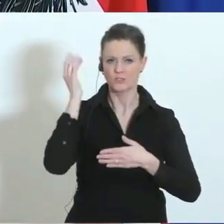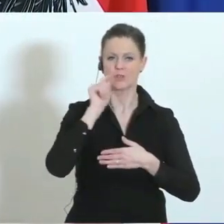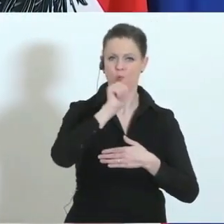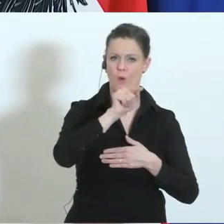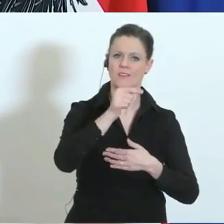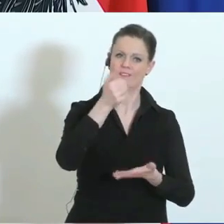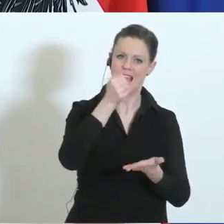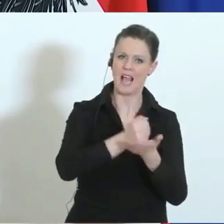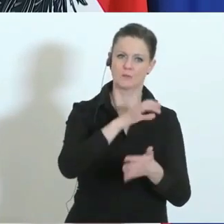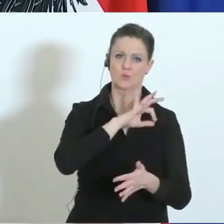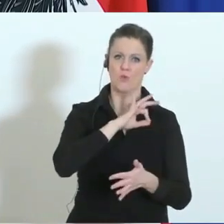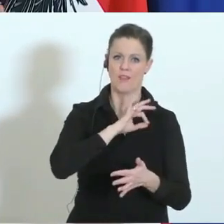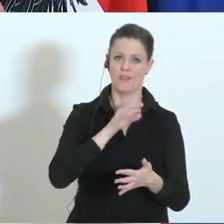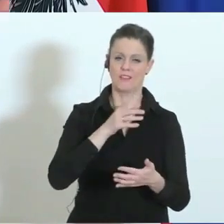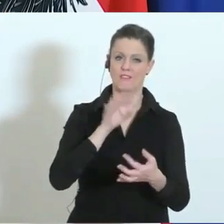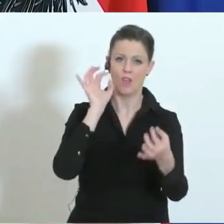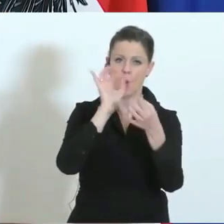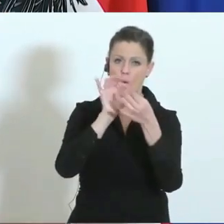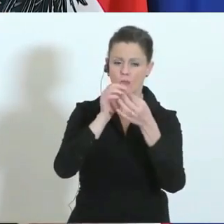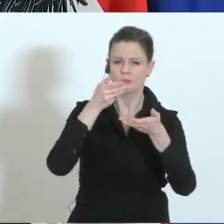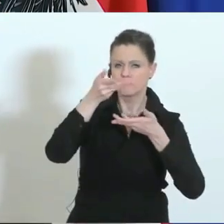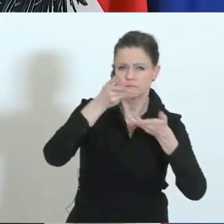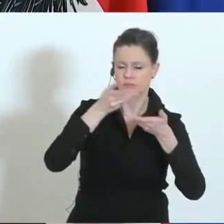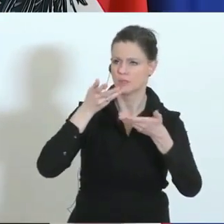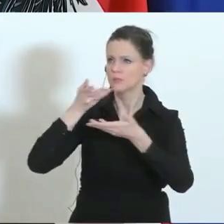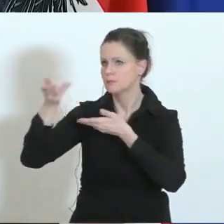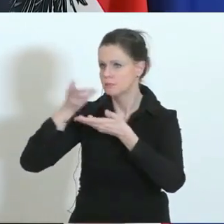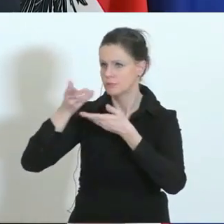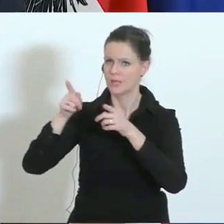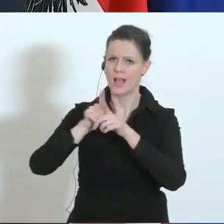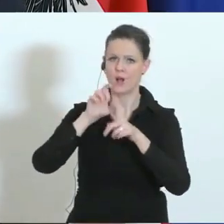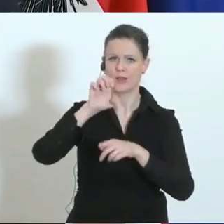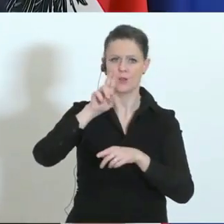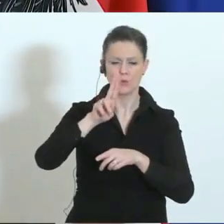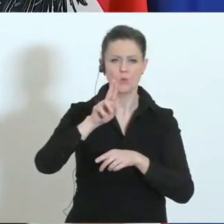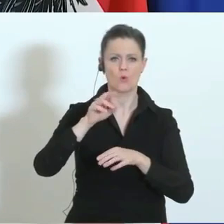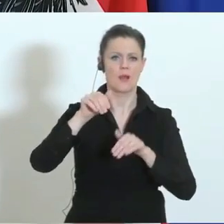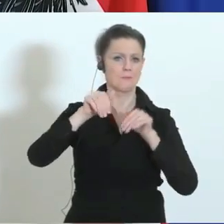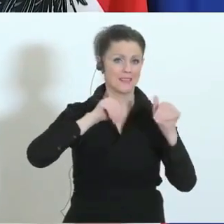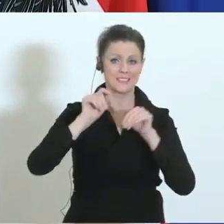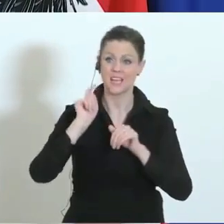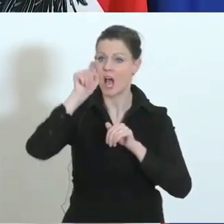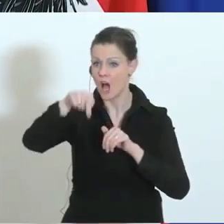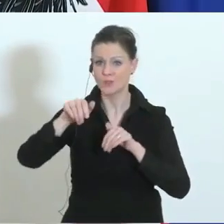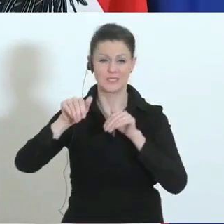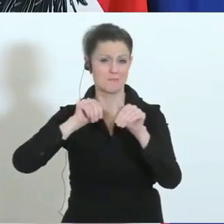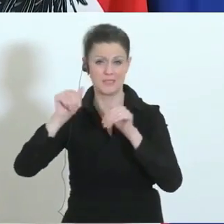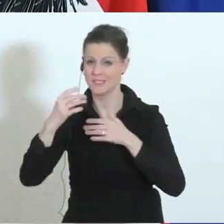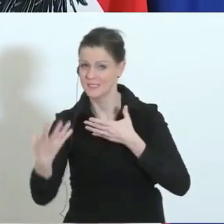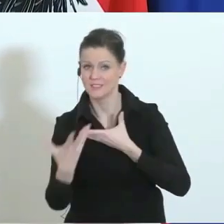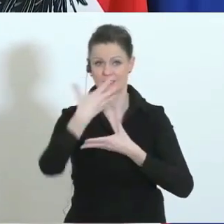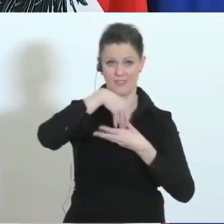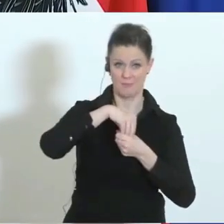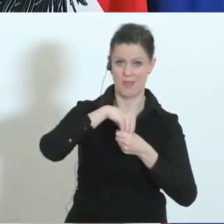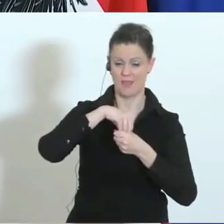die Grenzsituation laufend evaluiert wird, sondern auch die EU-Ministerin, der Außenminister sind da eingebunden, damit